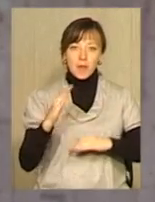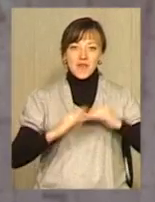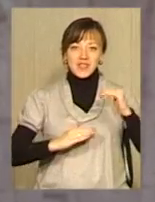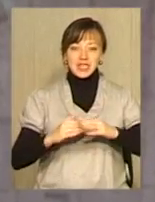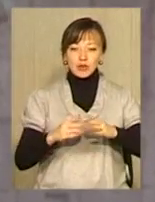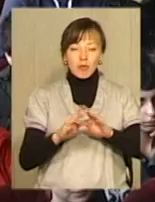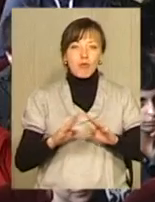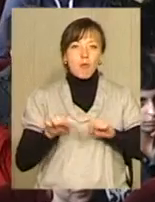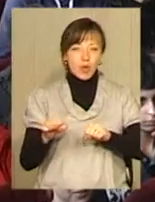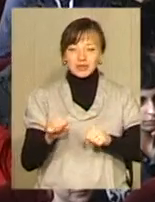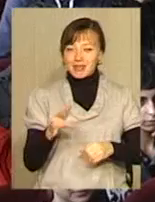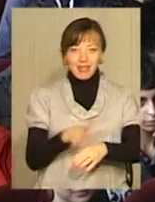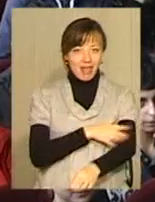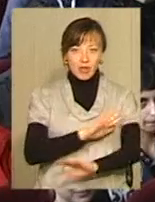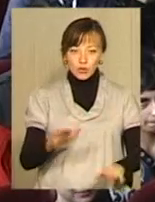ринзі вже не надовго.